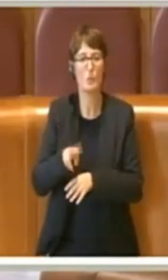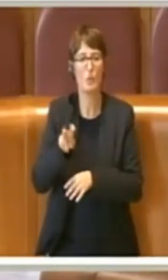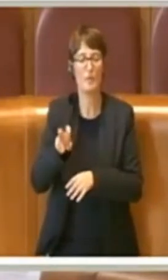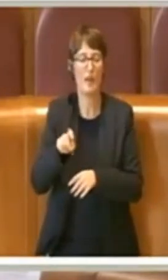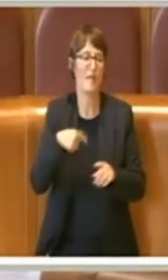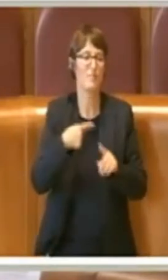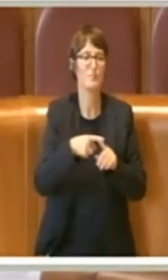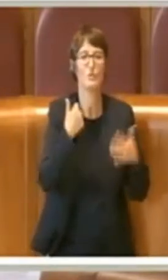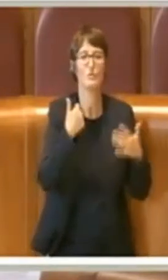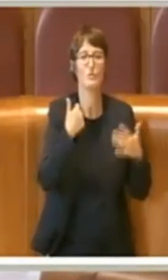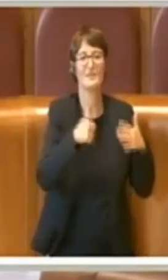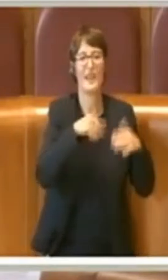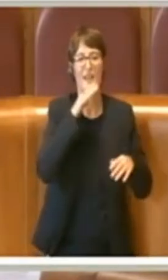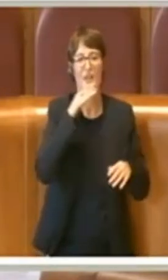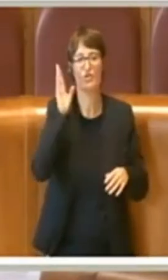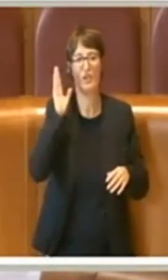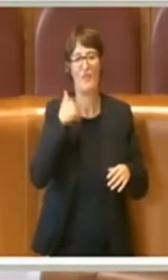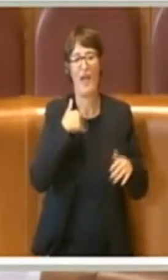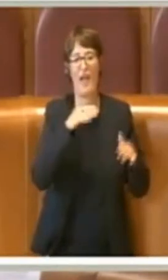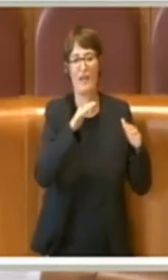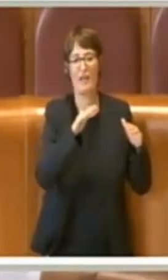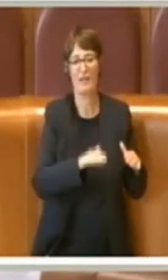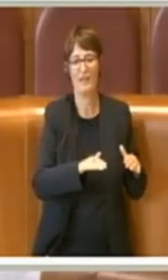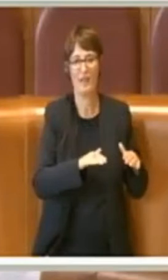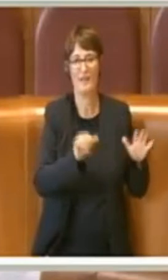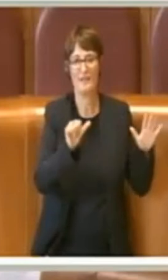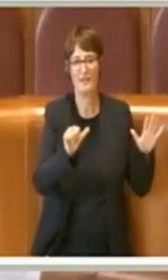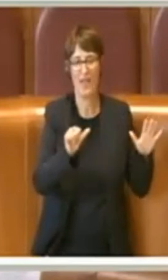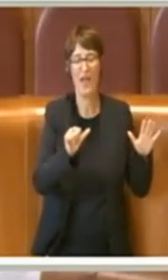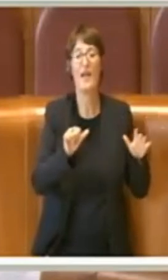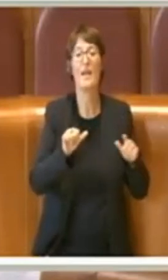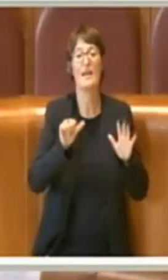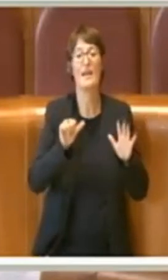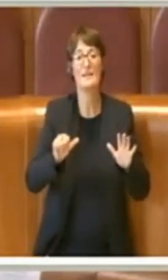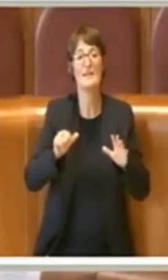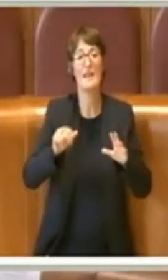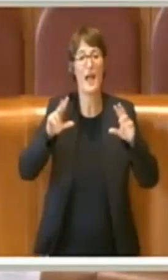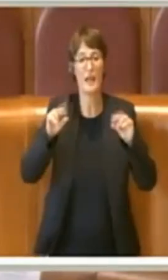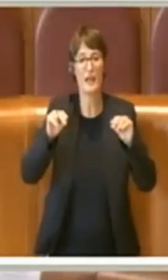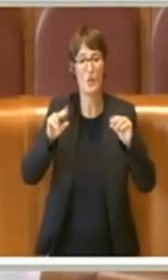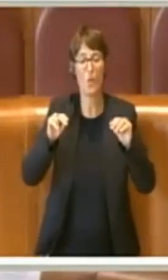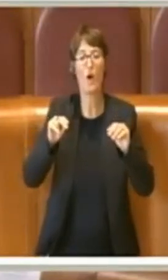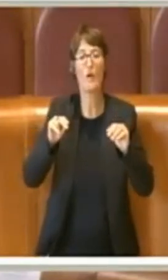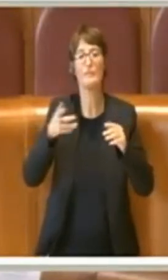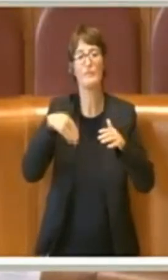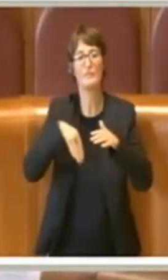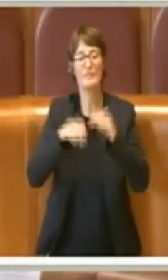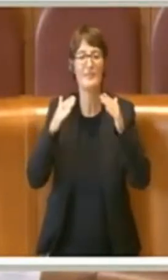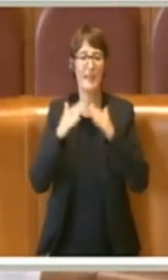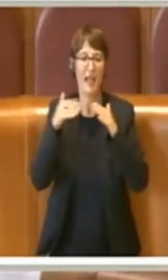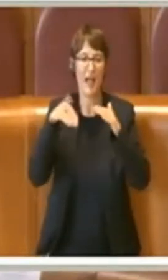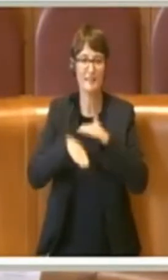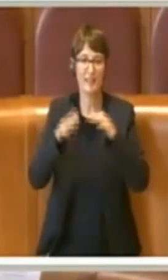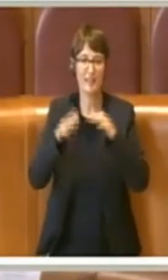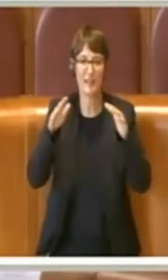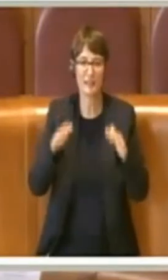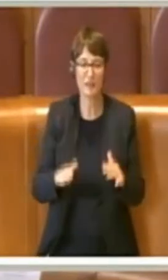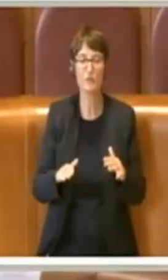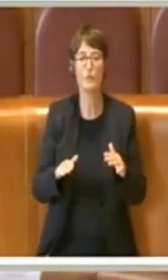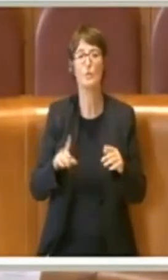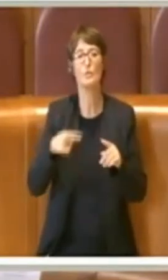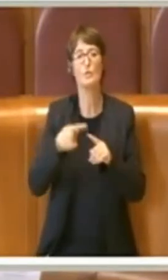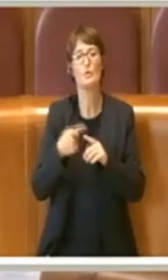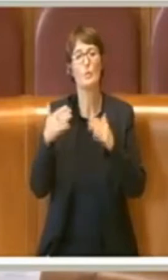6 nuovi centri antiviolenza, una nuova casa rifugio, 4 nuove case della semiautonomia, più 76